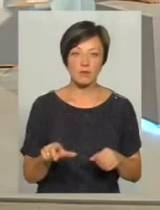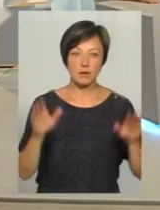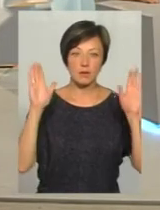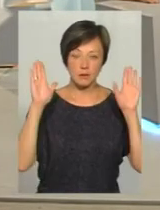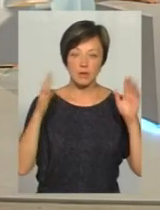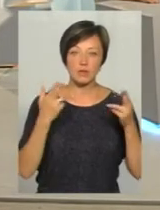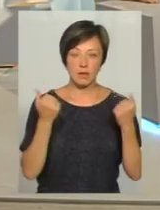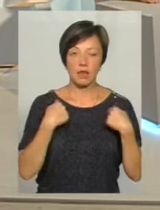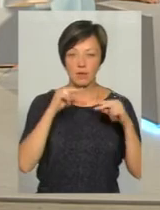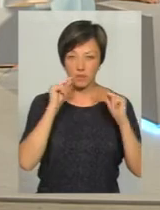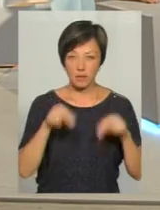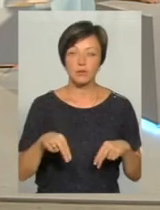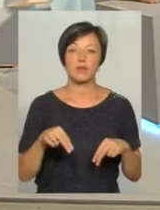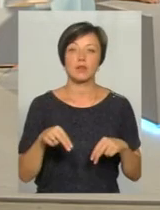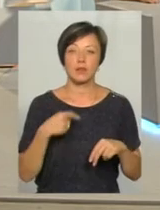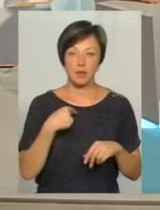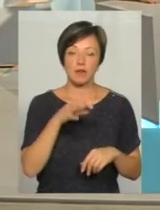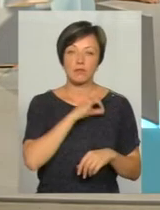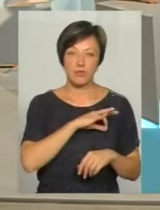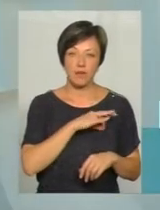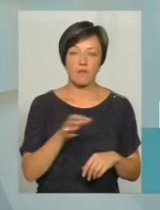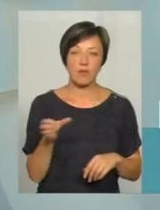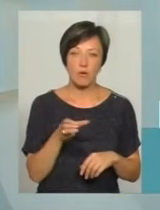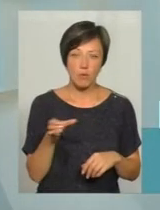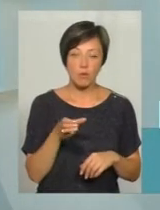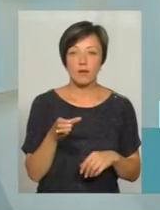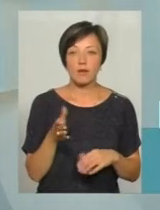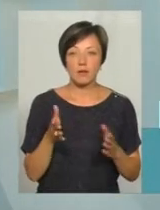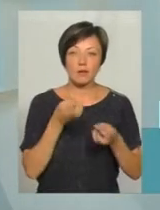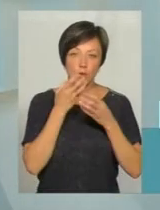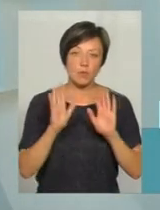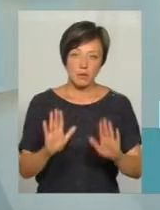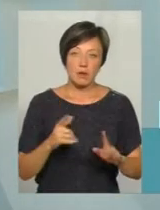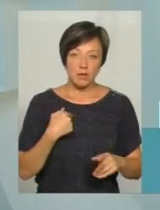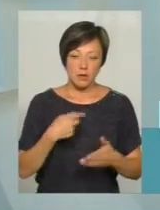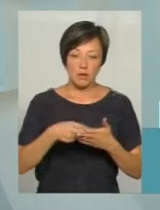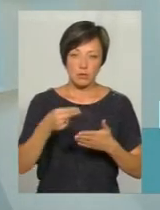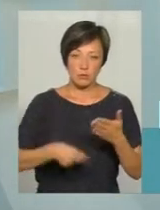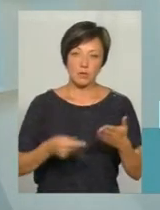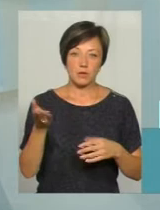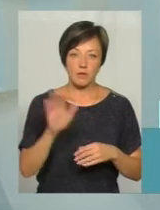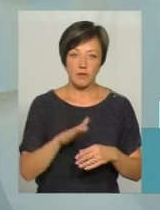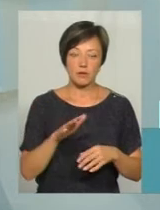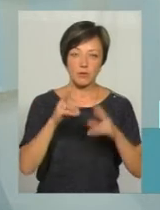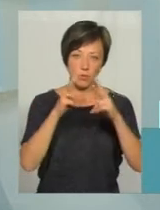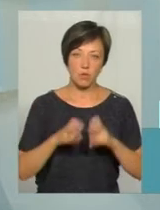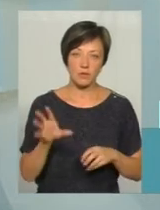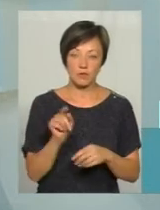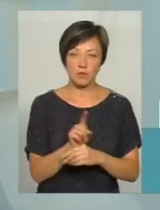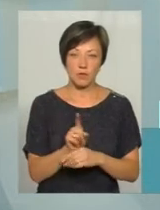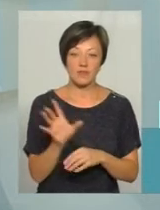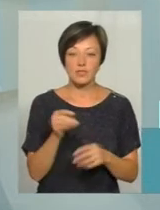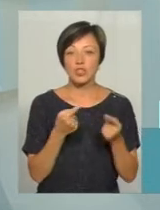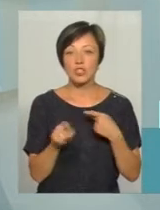і сказав, так, я винуватий, так, я вживав алкоголь, ну все добре, я розписуюсь в цьому, давайте проходимо огляд, все нормально.